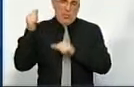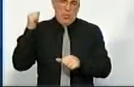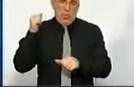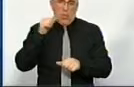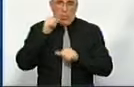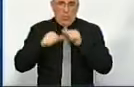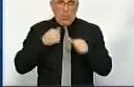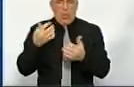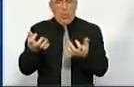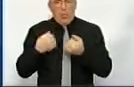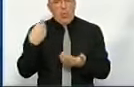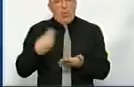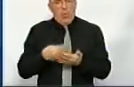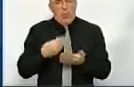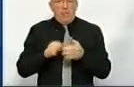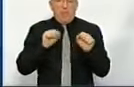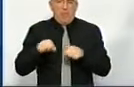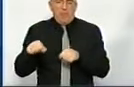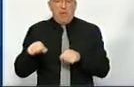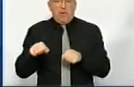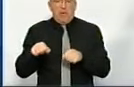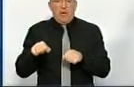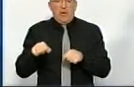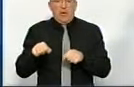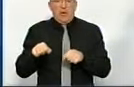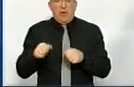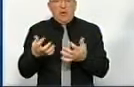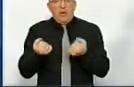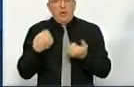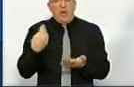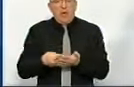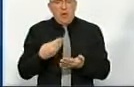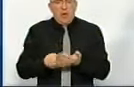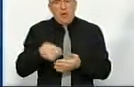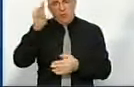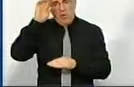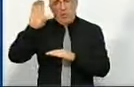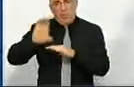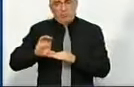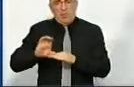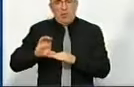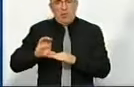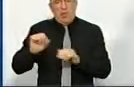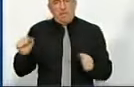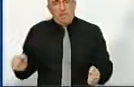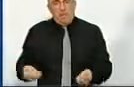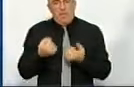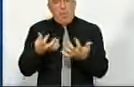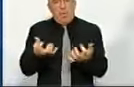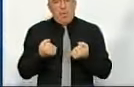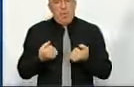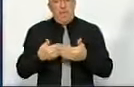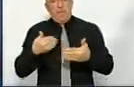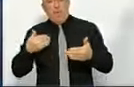новим громадам, отримувати кошти, можливість, чи матимуть можливості отримувати кошти з держбюджету, як це підтримку отримували